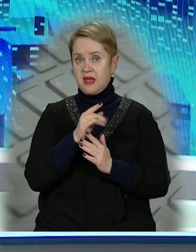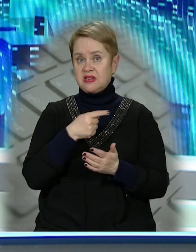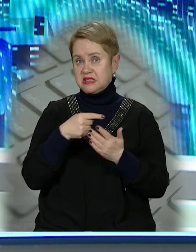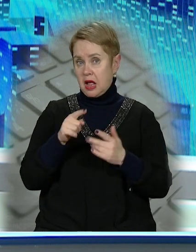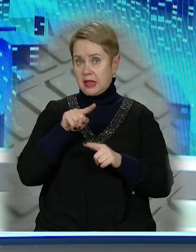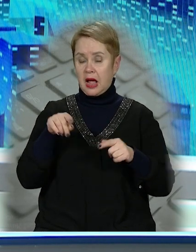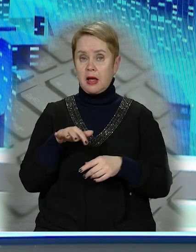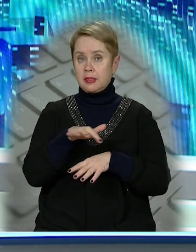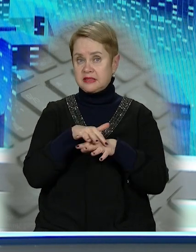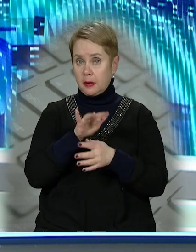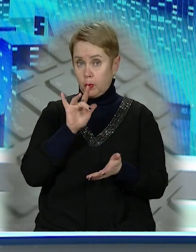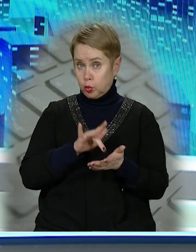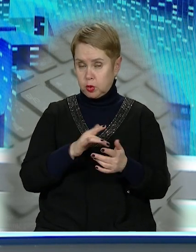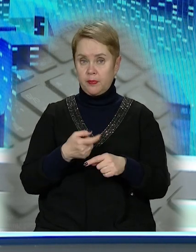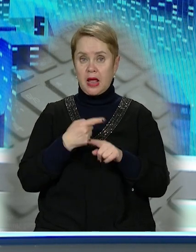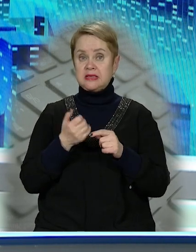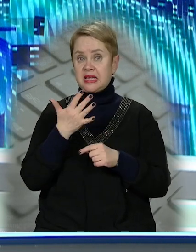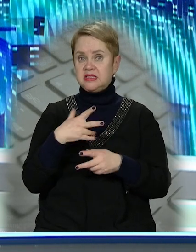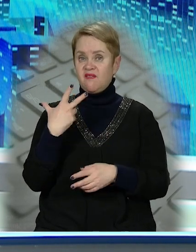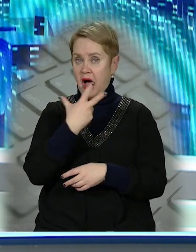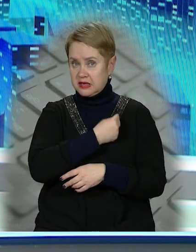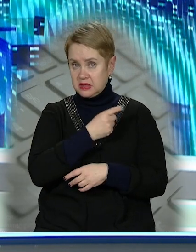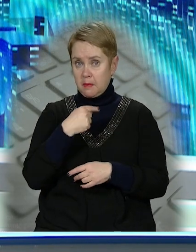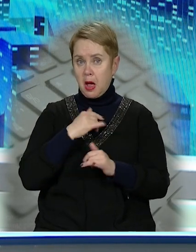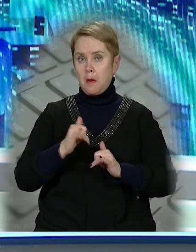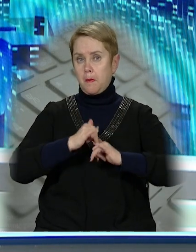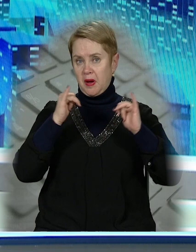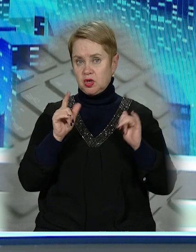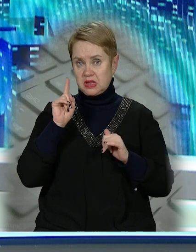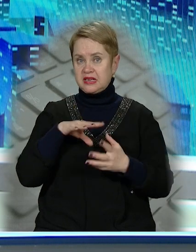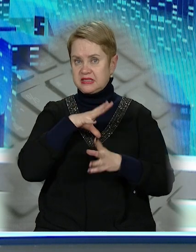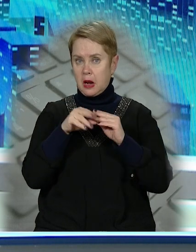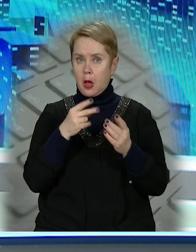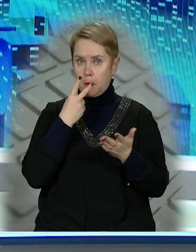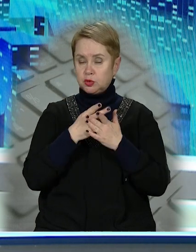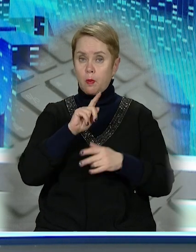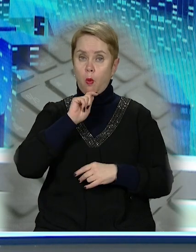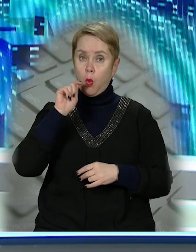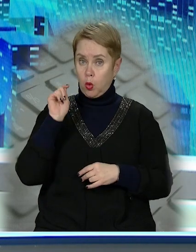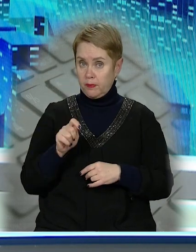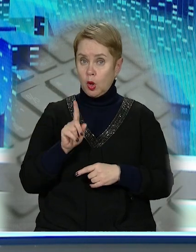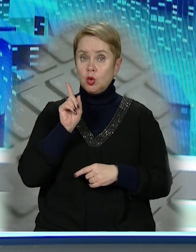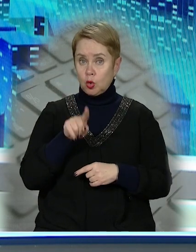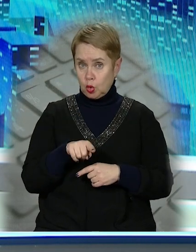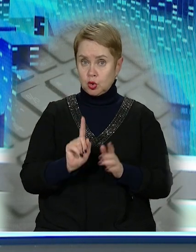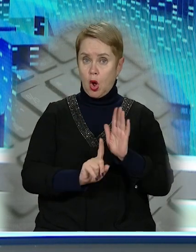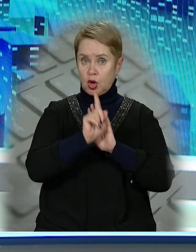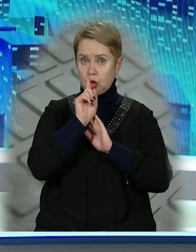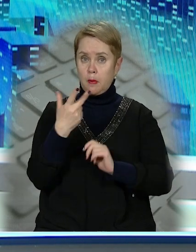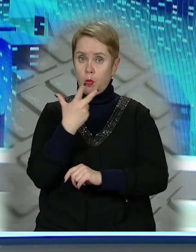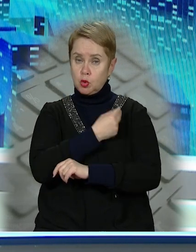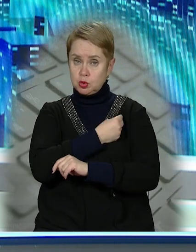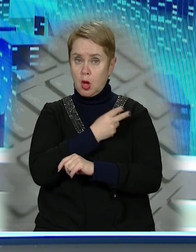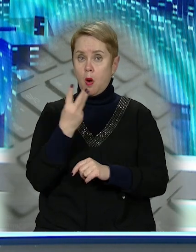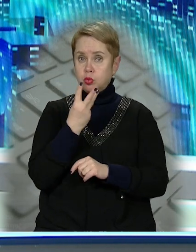відзначають в деяких населених пунктах. А от за кількістю вакцинованих ми перевищили навіть загальні показники по Україні. До того ж, розпочалась